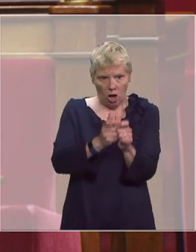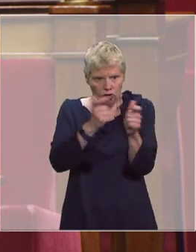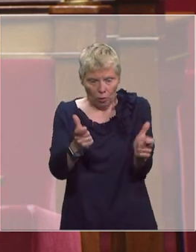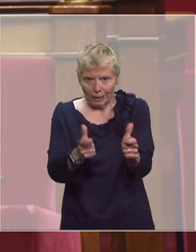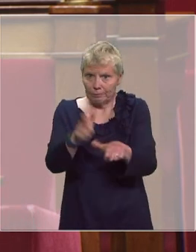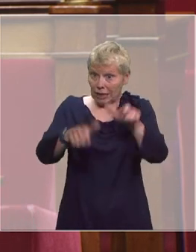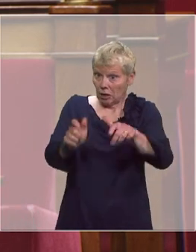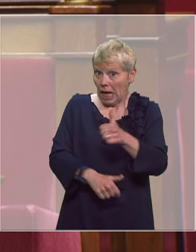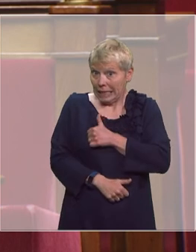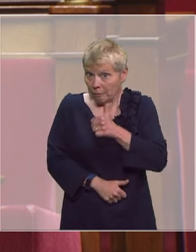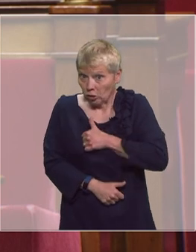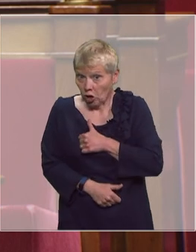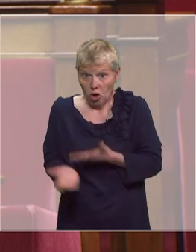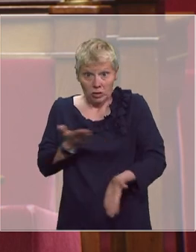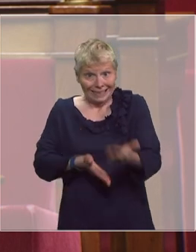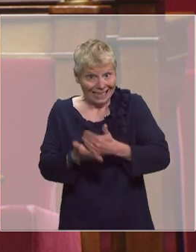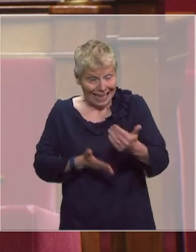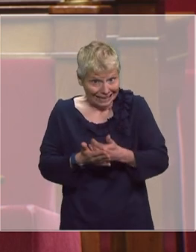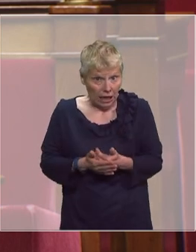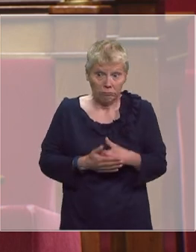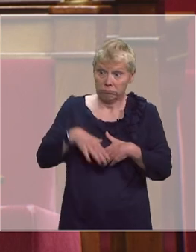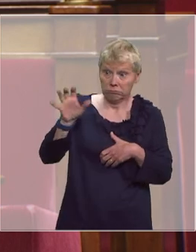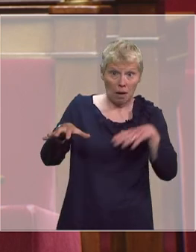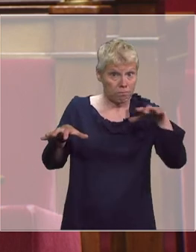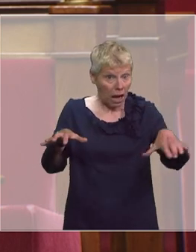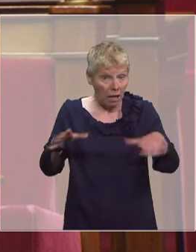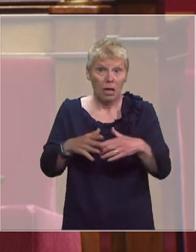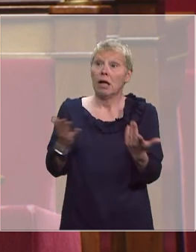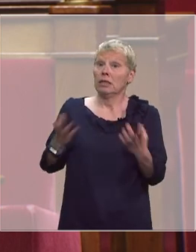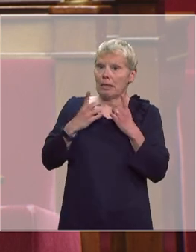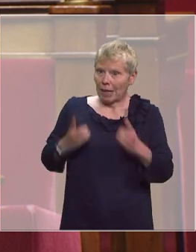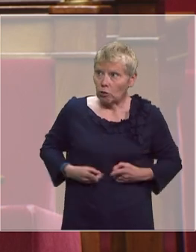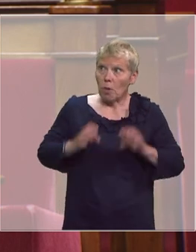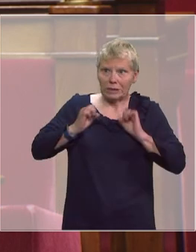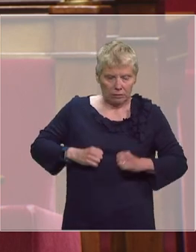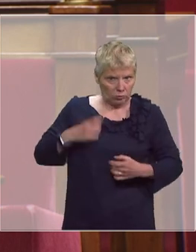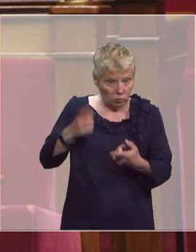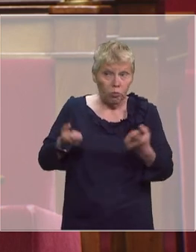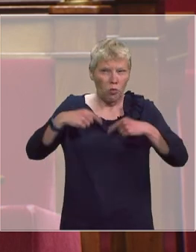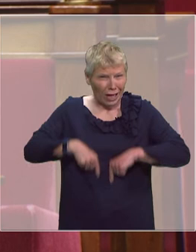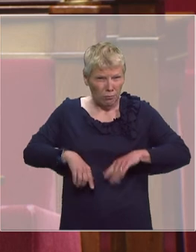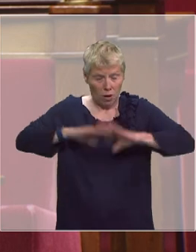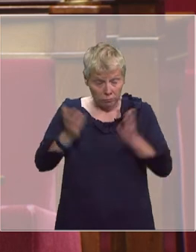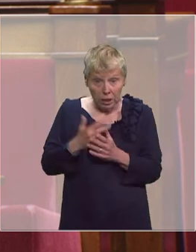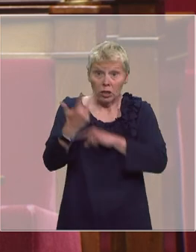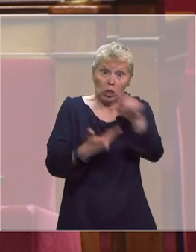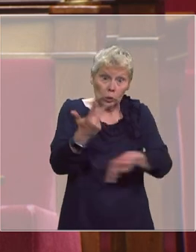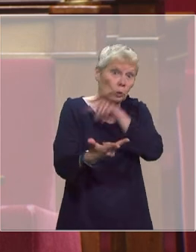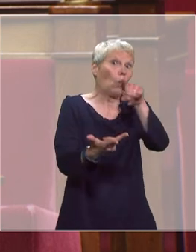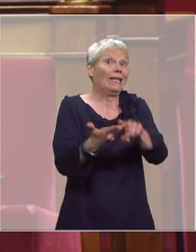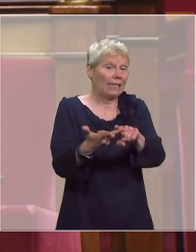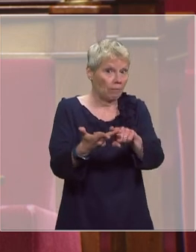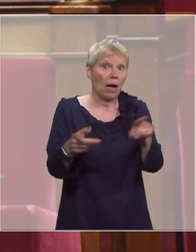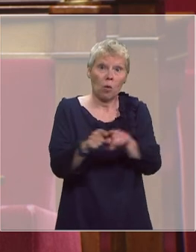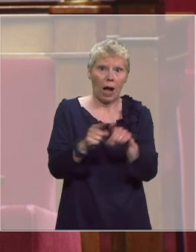indépendants, les salariés. À ces deux fronts qui mobilisent pleinement le Parlement, le gouvernement et l'ensemble des pouvoirs publics, s'ajoutent à un troisième front qui est celui